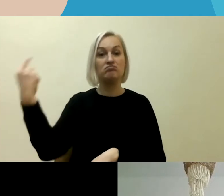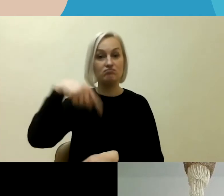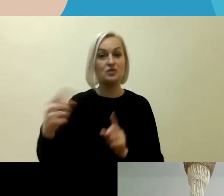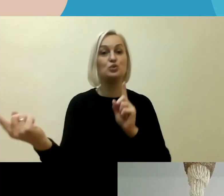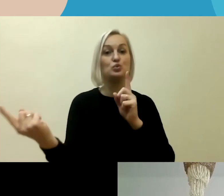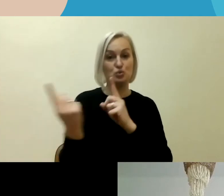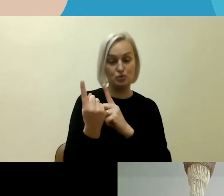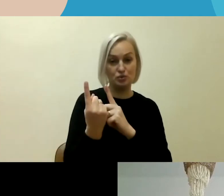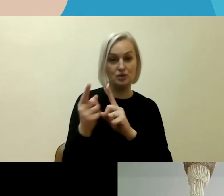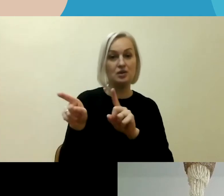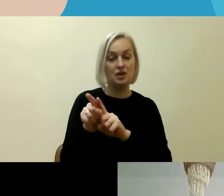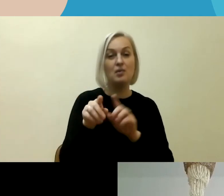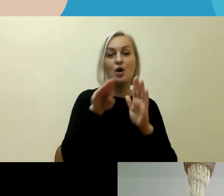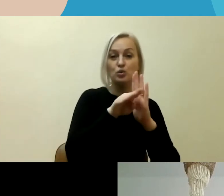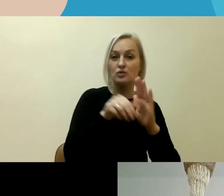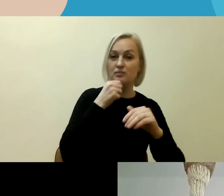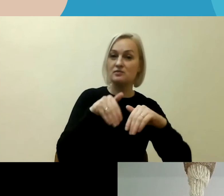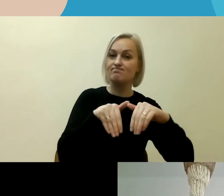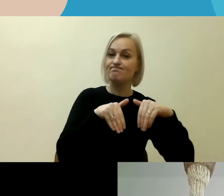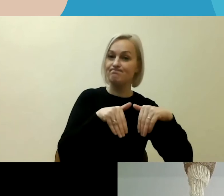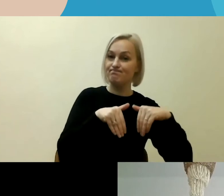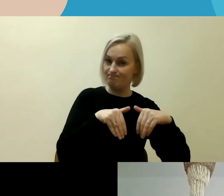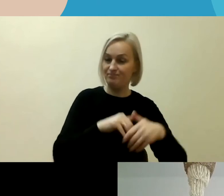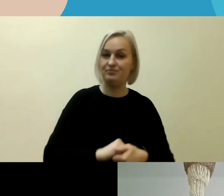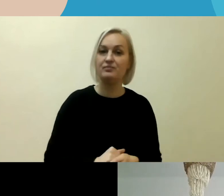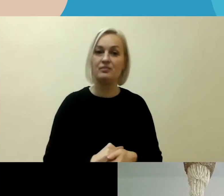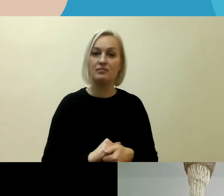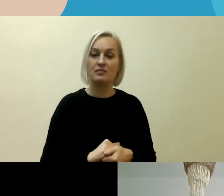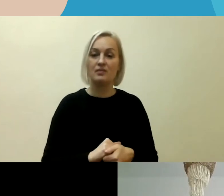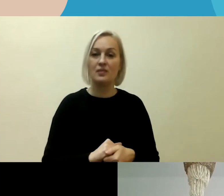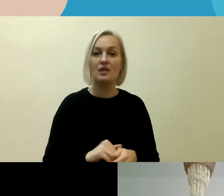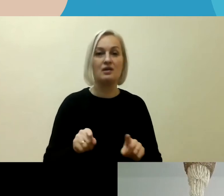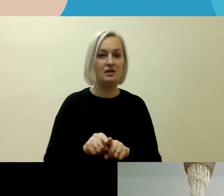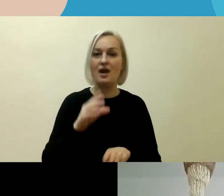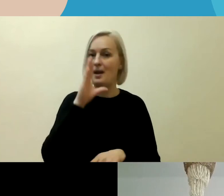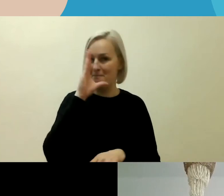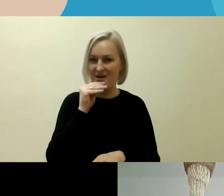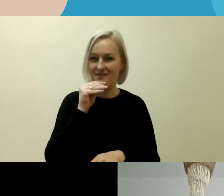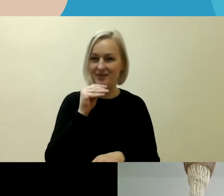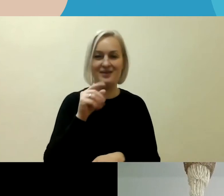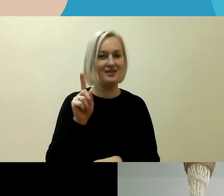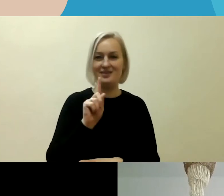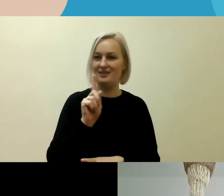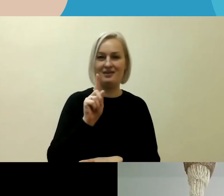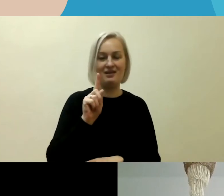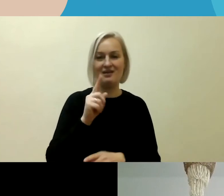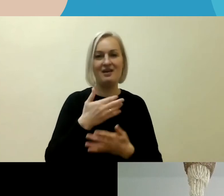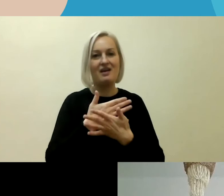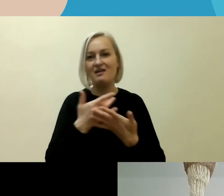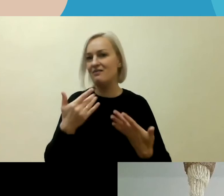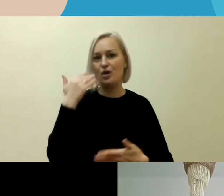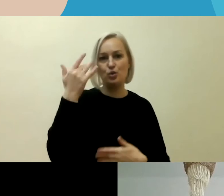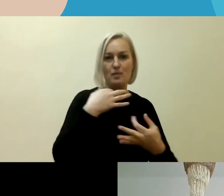susilaikyti su tų nuostatų. Ir dėje teko, ne visada tas pavykdavo ir teko išgripti stai variausios nuomonės. Man, pavyzdžiui,